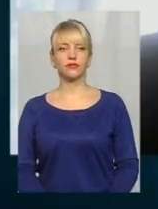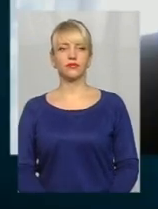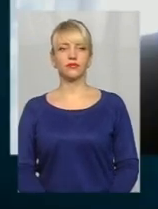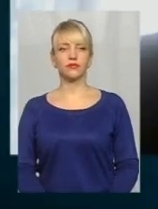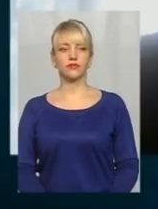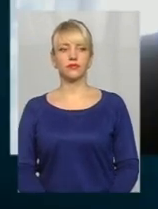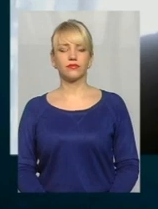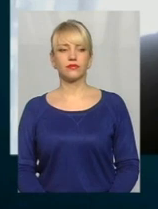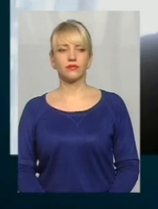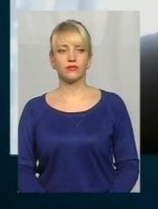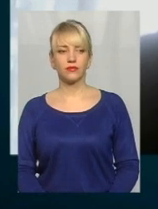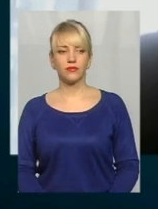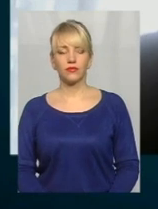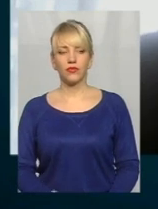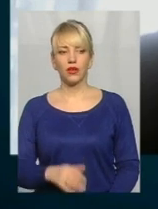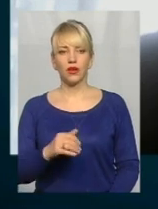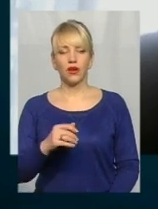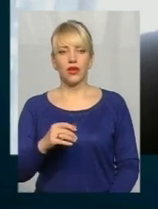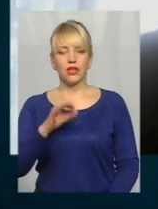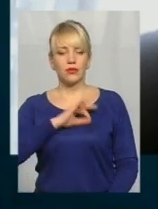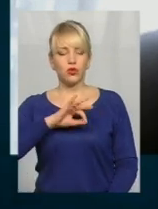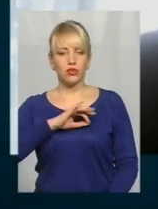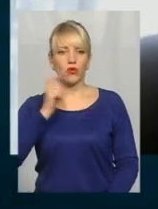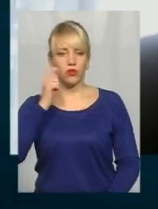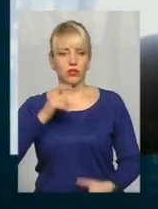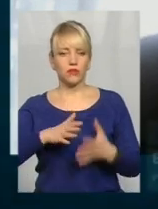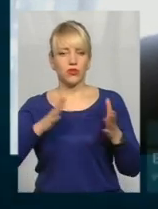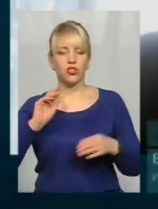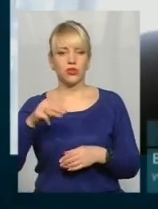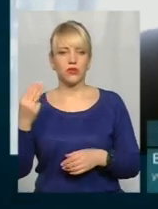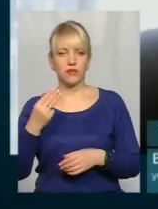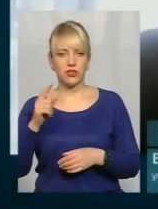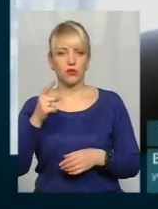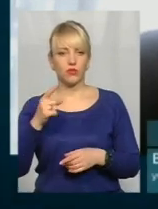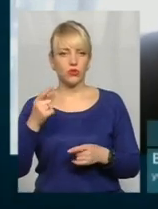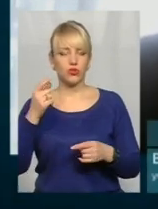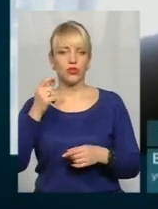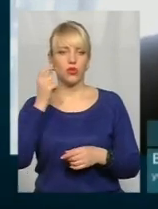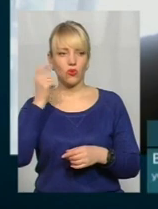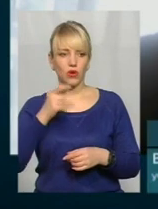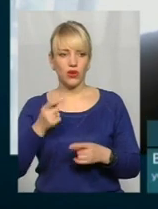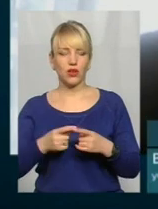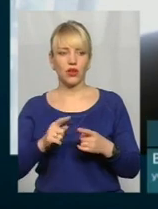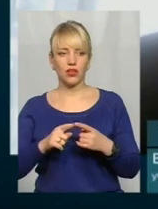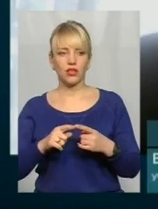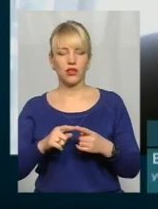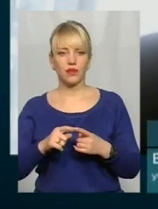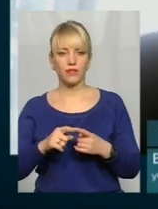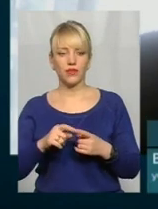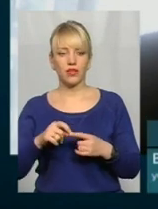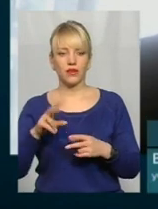Потенціал в Україні значно більше, чим у Швеції. Тому що Україна географічно, скажімо, в куточці кодинат краще